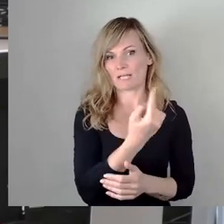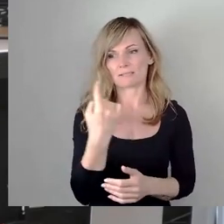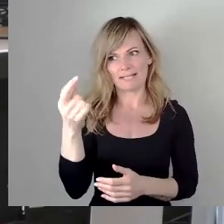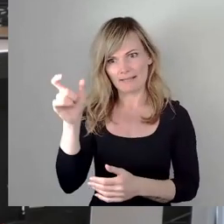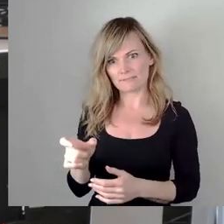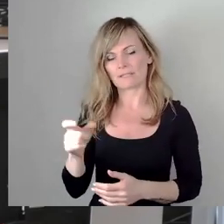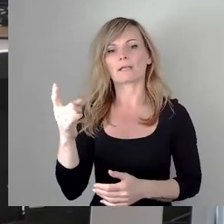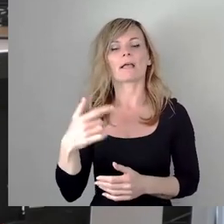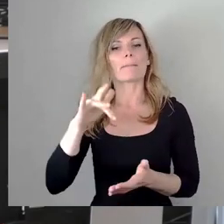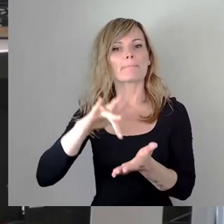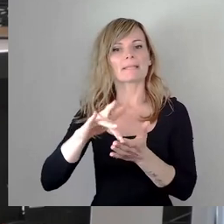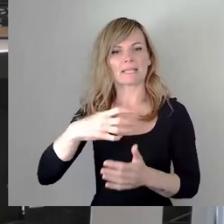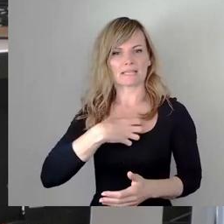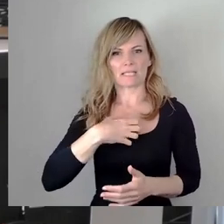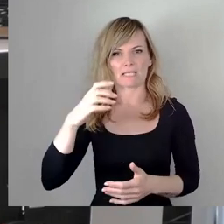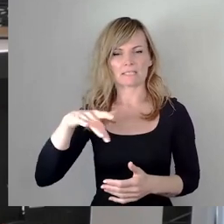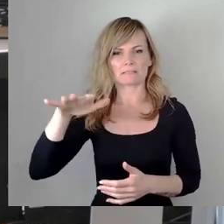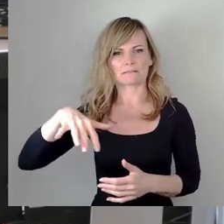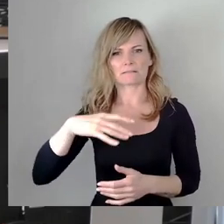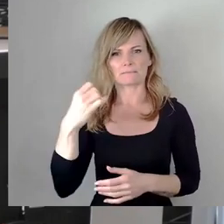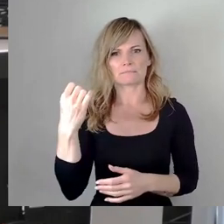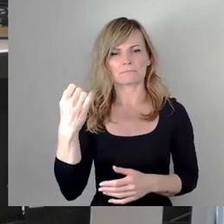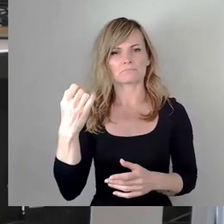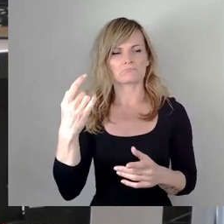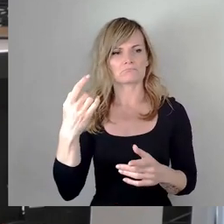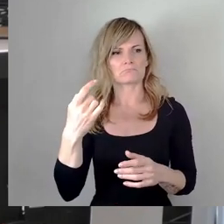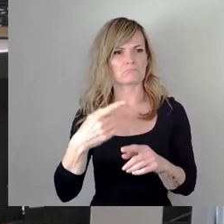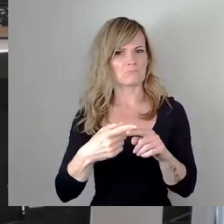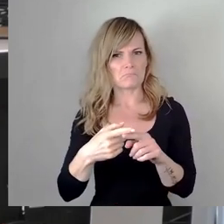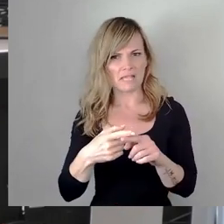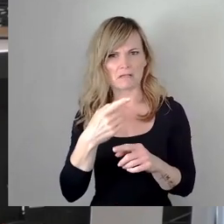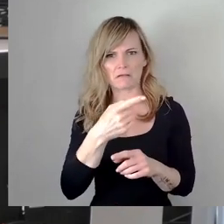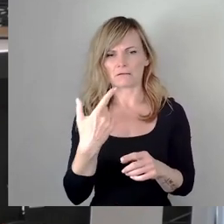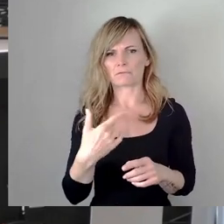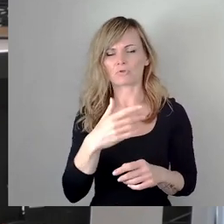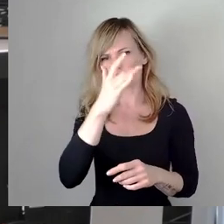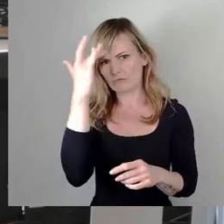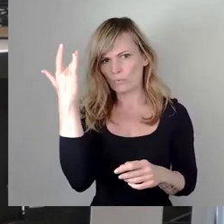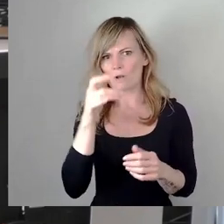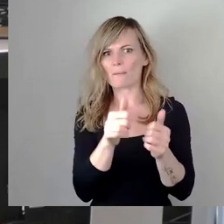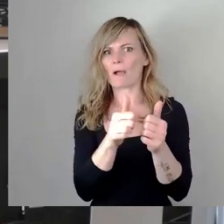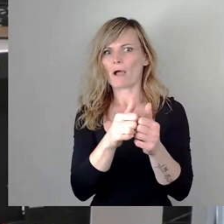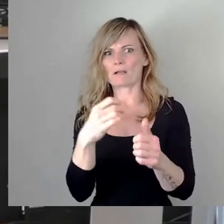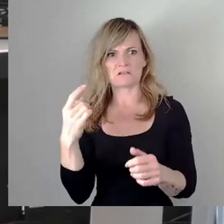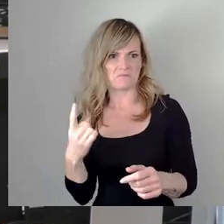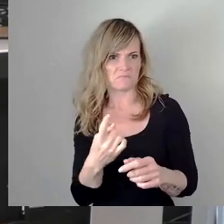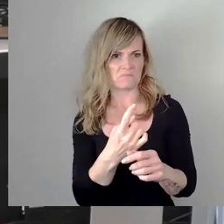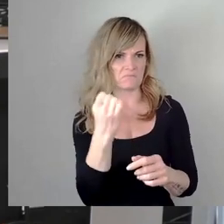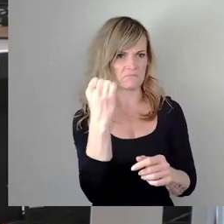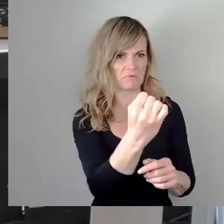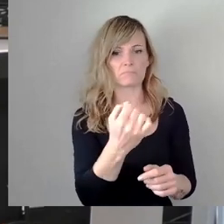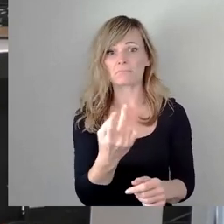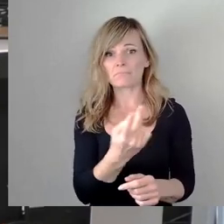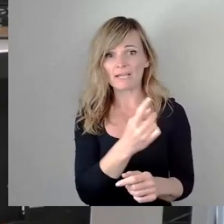mitten in Dresden mit einem Messer auf ein schwules Paar los, das hier einfach nur Urlaub machen wollte. Beide Männer wurden schwer